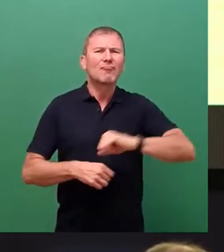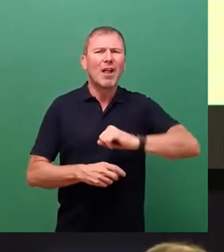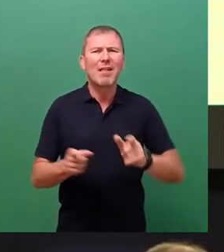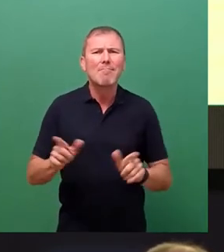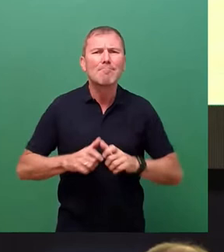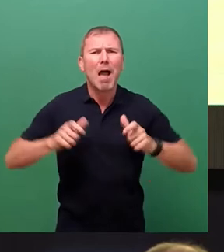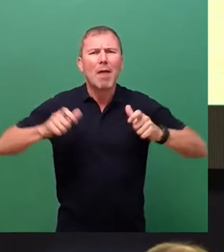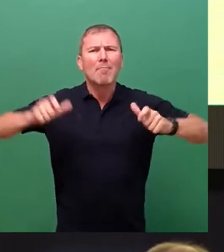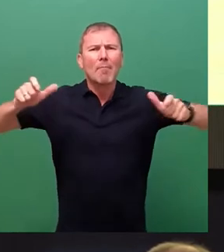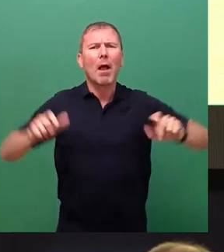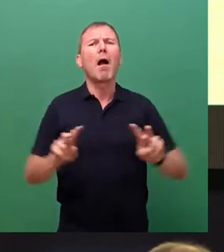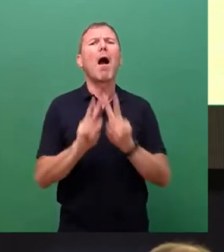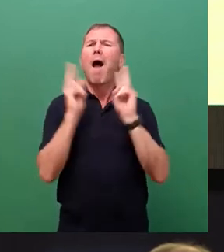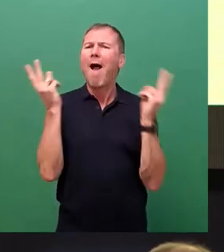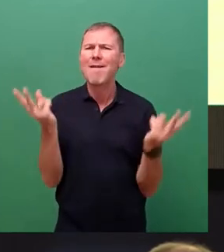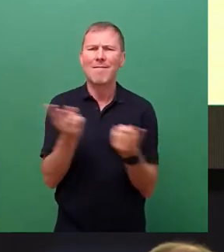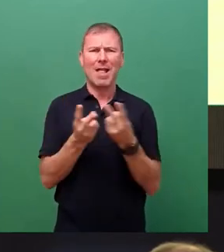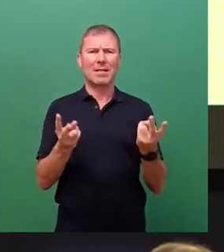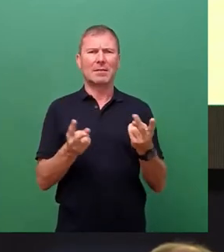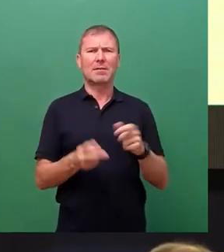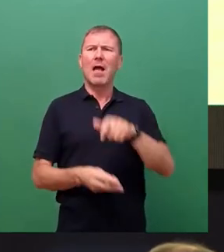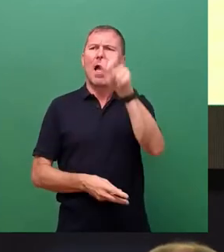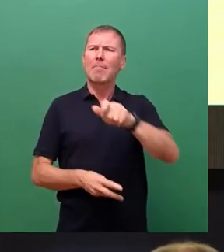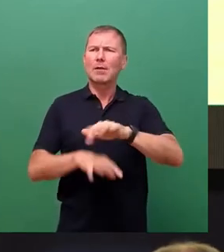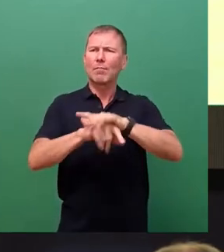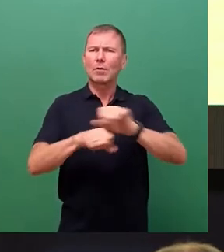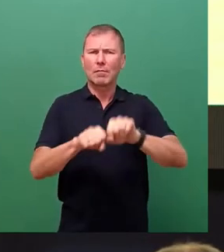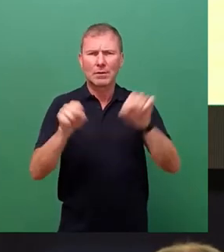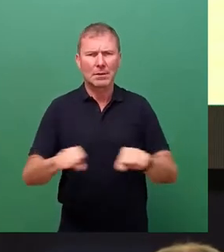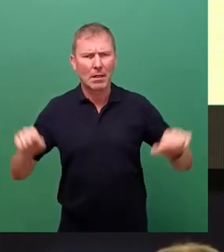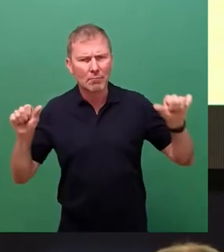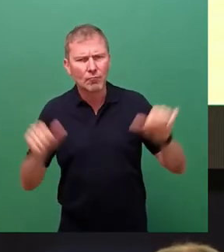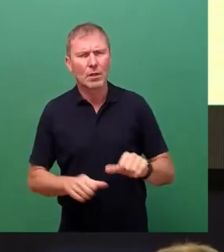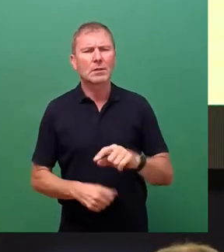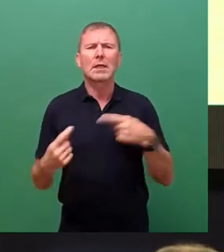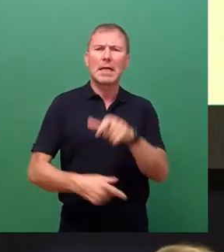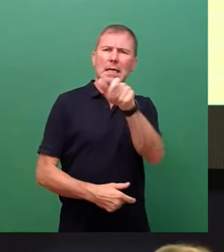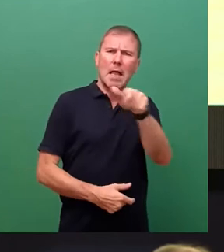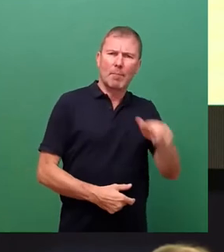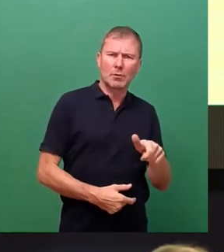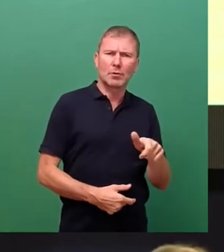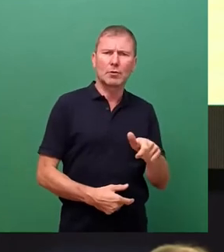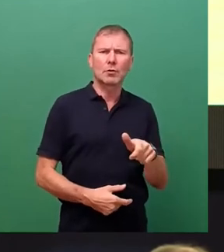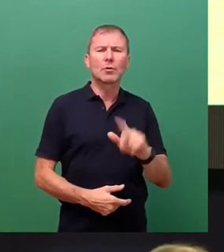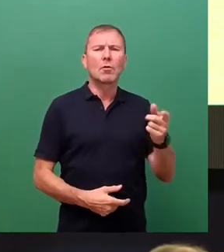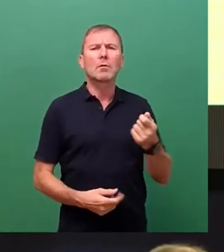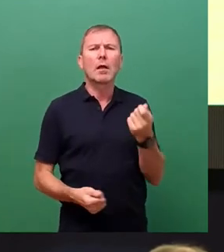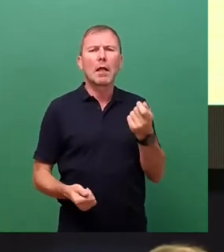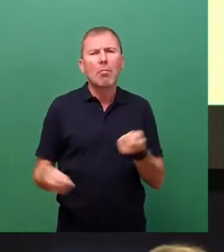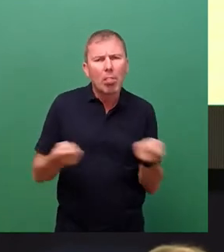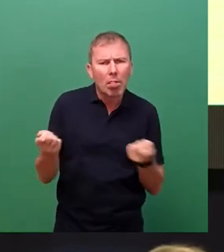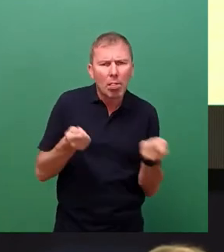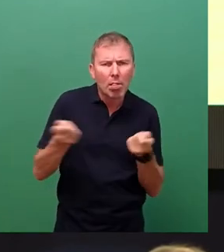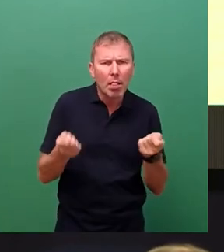globalisiertes und inhumanes Wirtschaftssystem sowie ungehemmte Zockerei führen